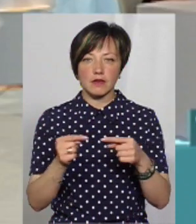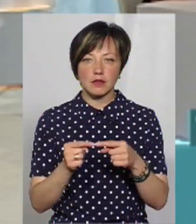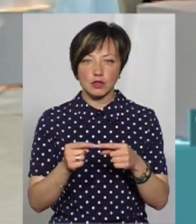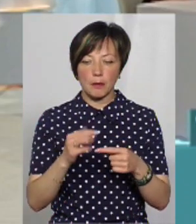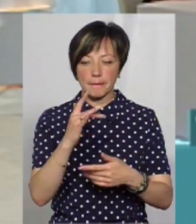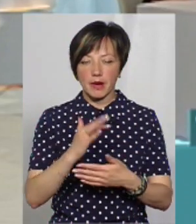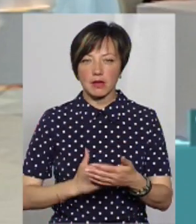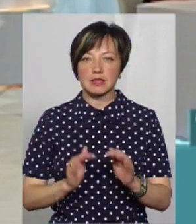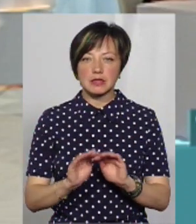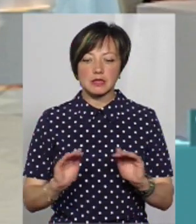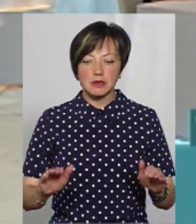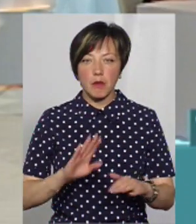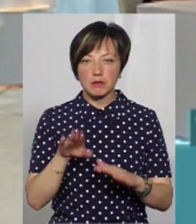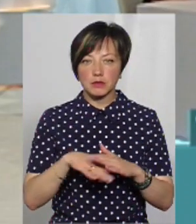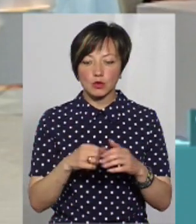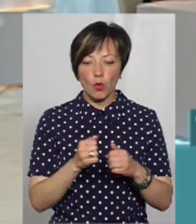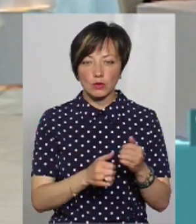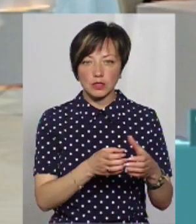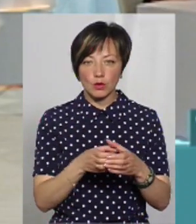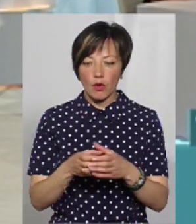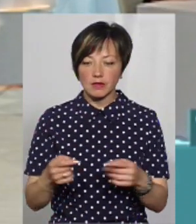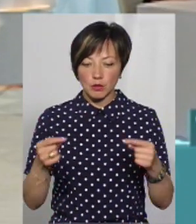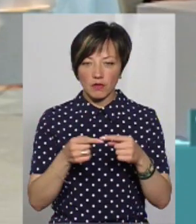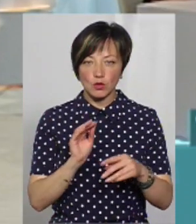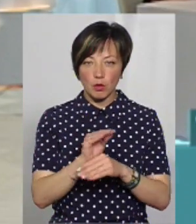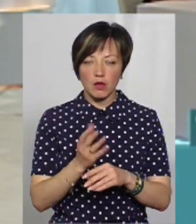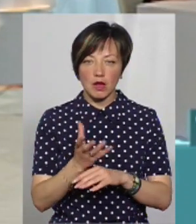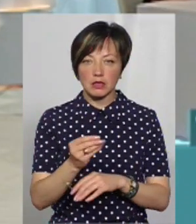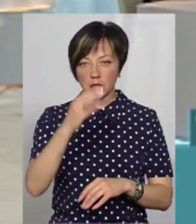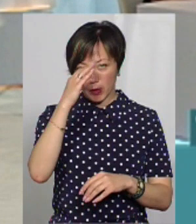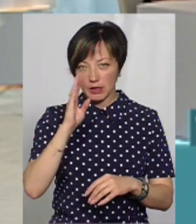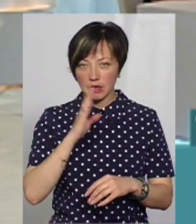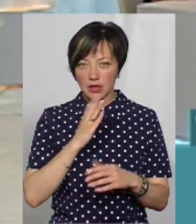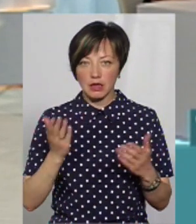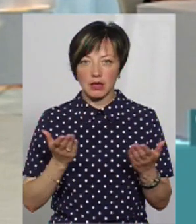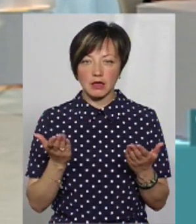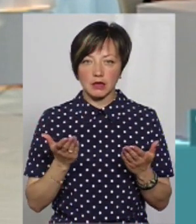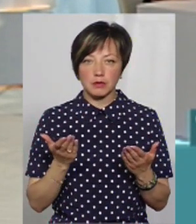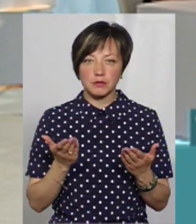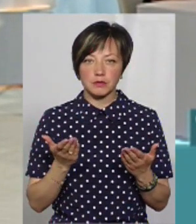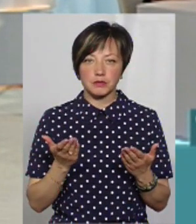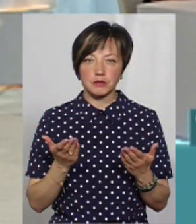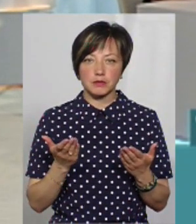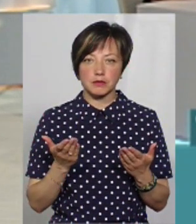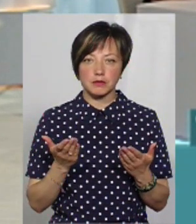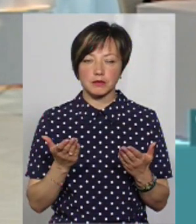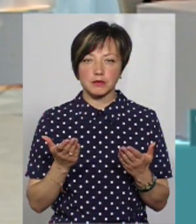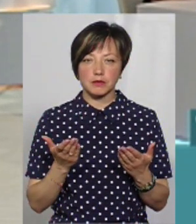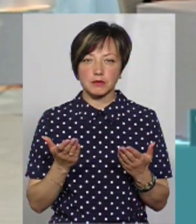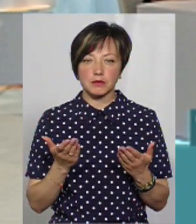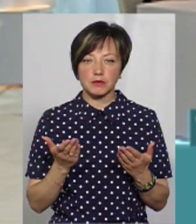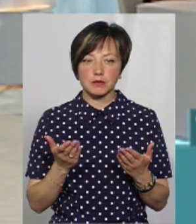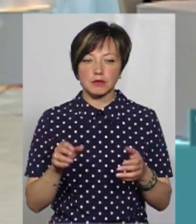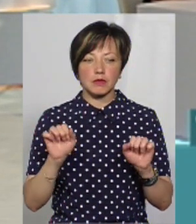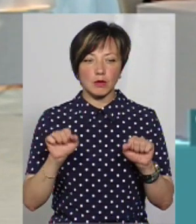перелік дітей під кожну категорію, відповідна доплата. І зрозуміло, що батьки, які, ну, зрозуміло, що це є вже пільговики,